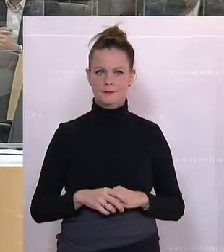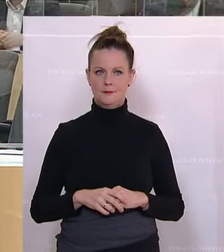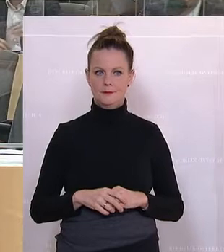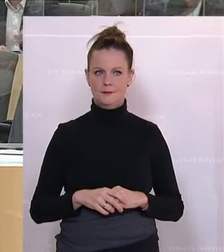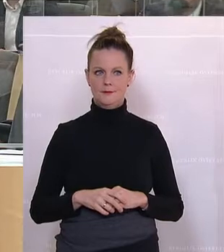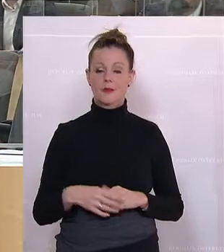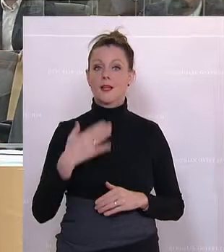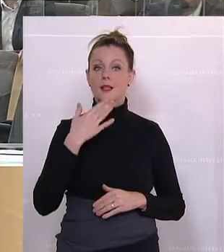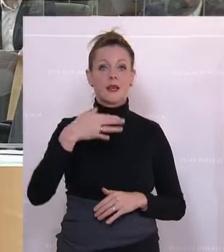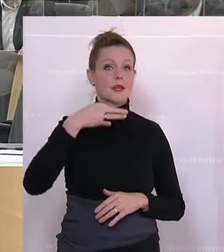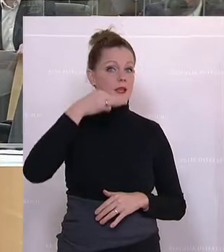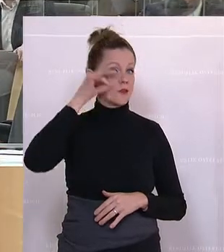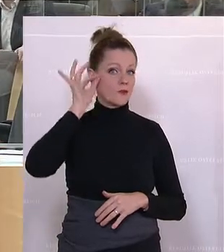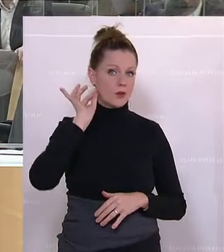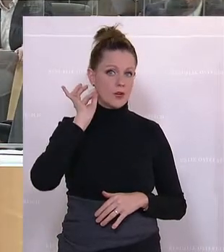zu Wort gemeldet.